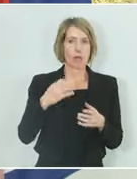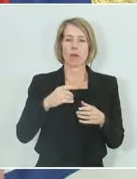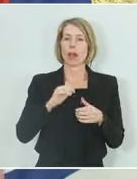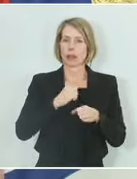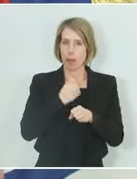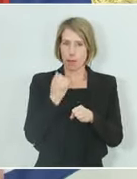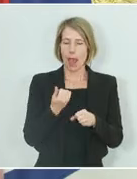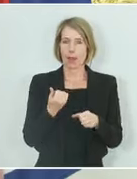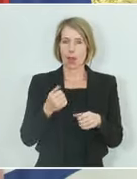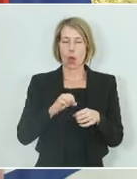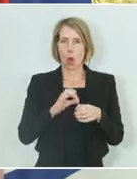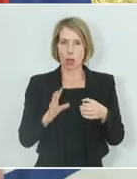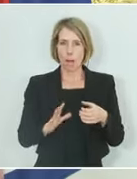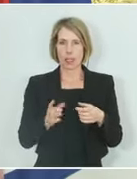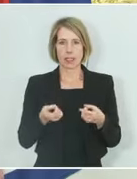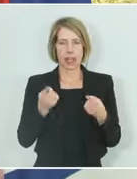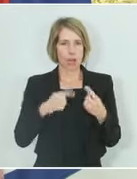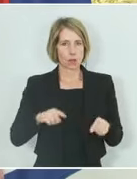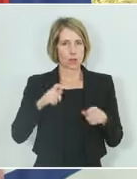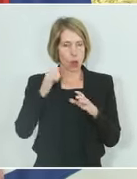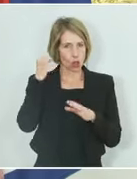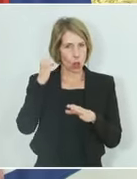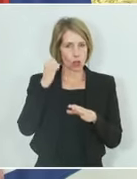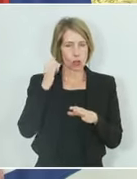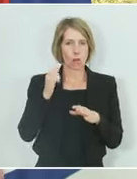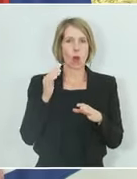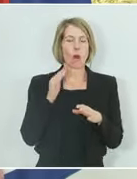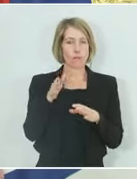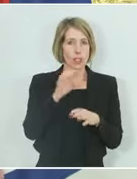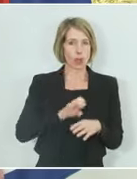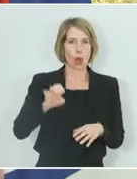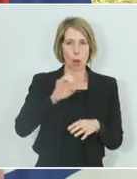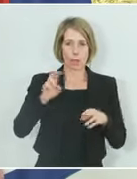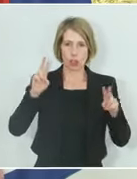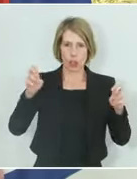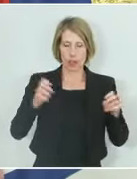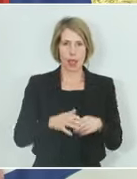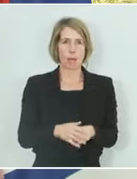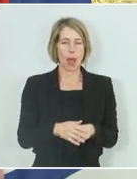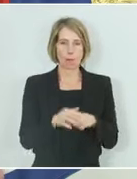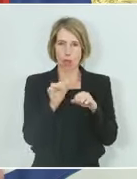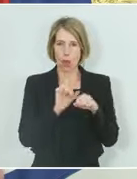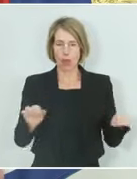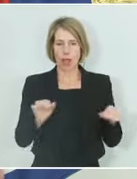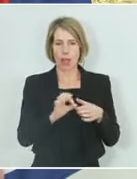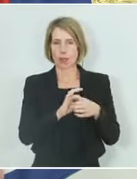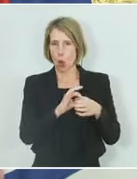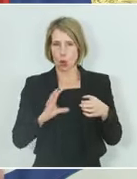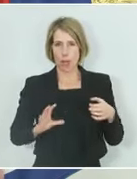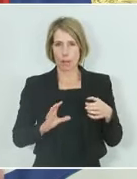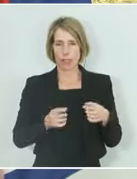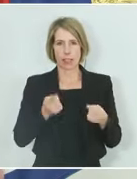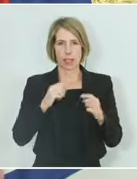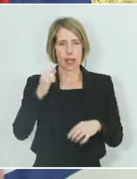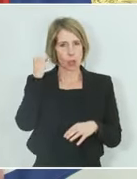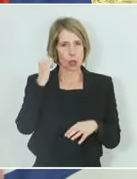ein europäisches Thema werden und dass die Unabhängigkeit und Freiheit des Kosovos deshalb so